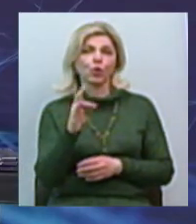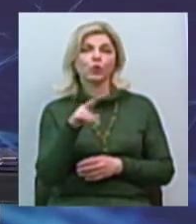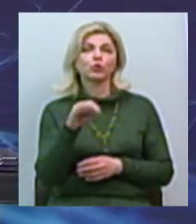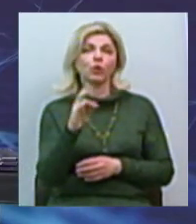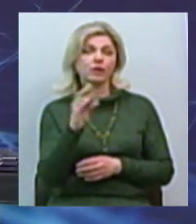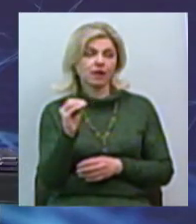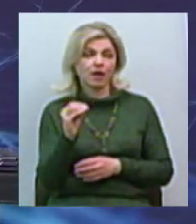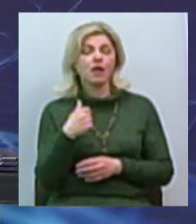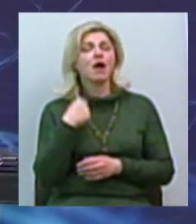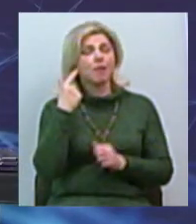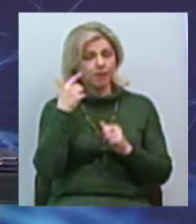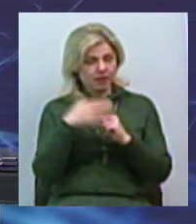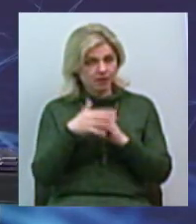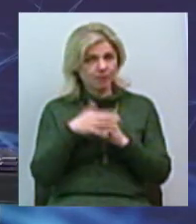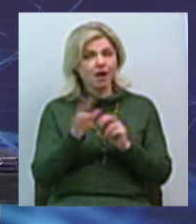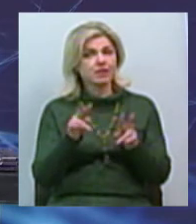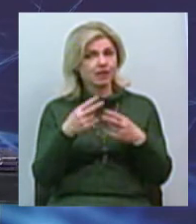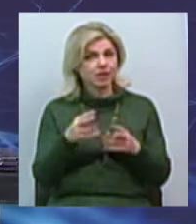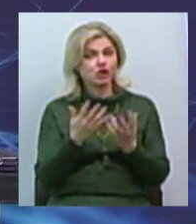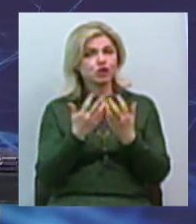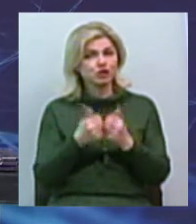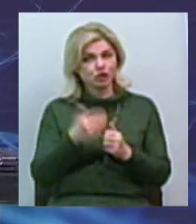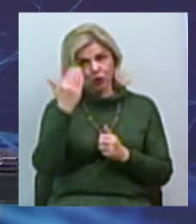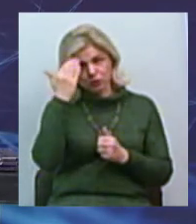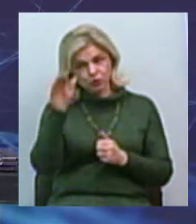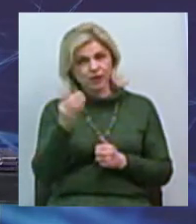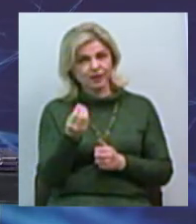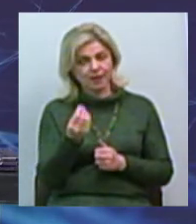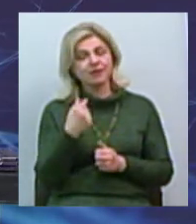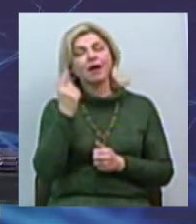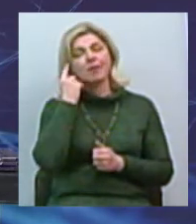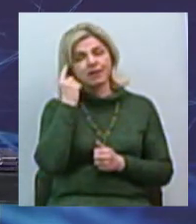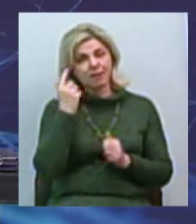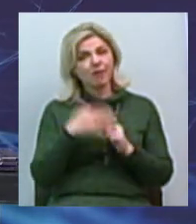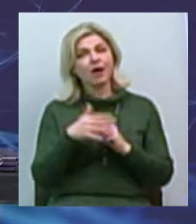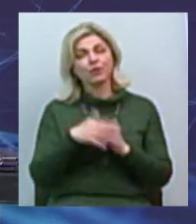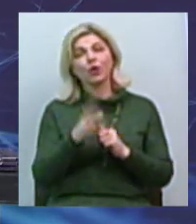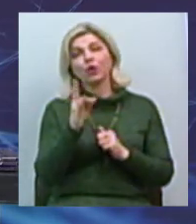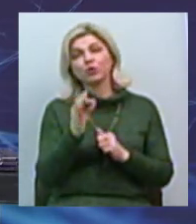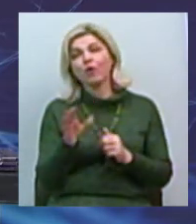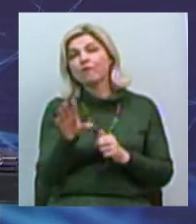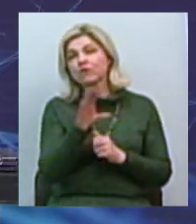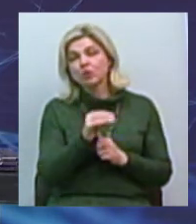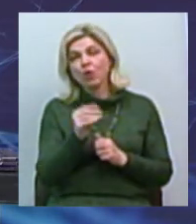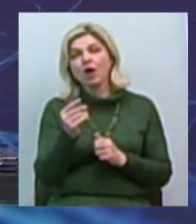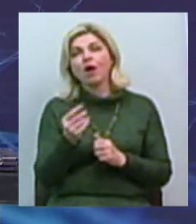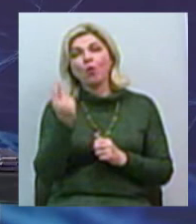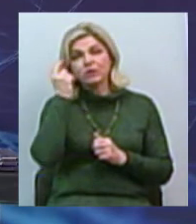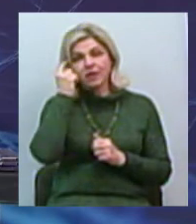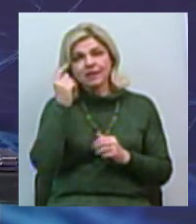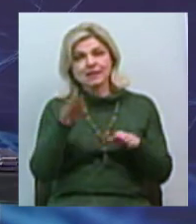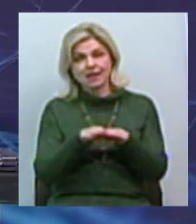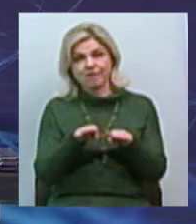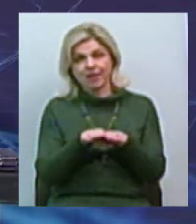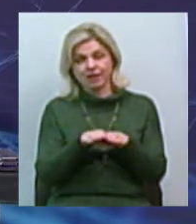що не треба вважати чужі гроші. Якщо немає наших. Ну, розумію, да, ну, розуміюєте, опять-таки, от все познається в сравненні, і на